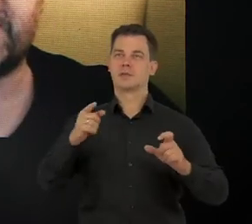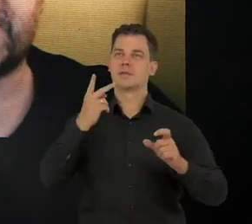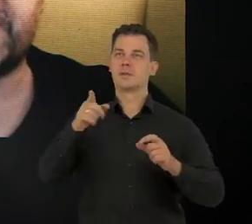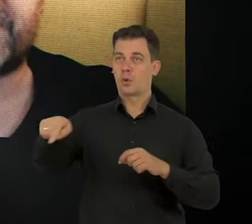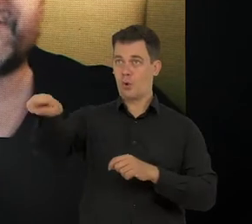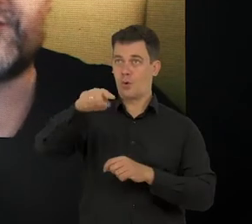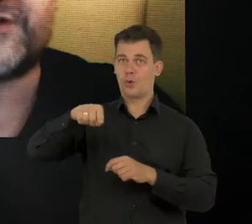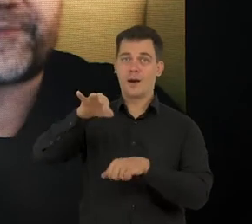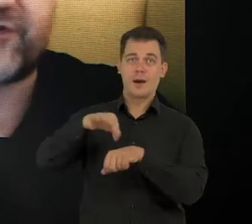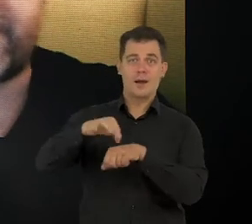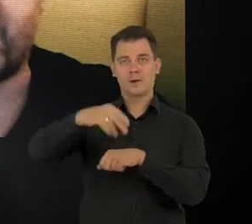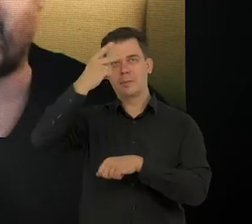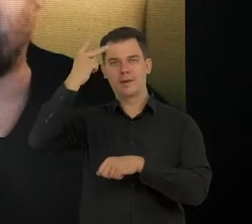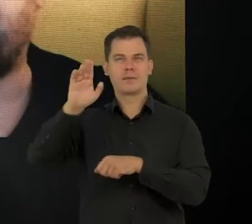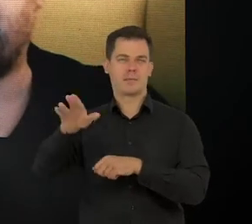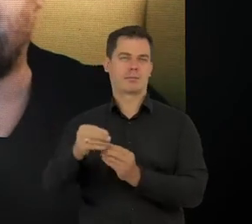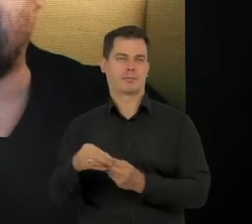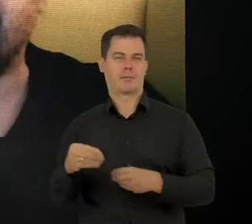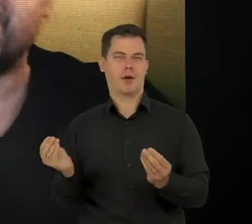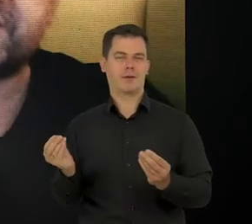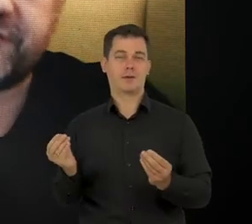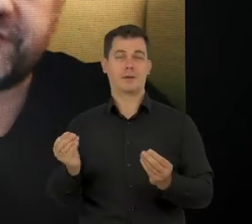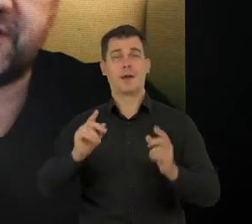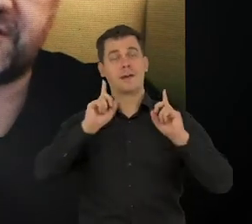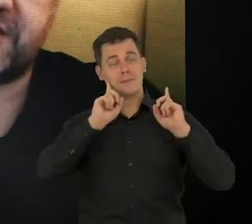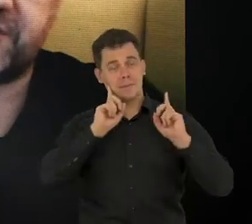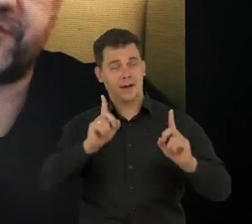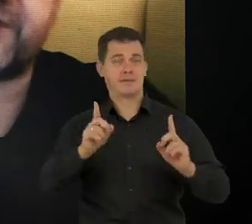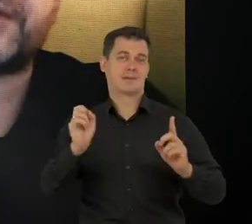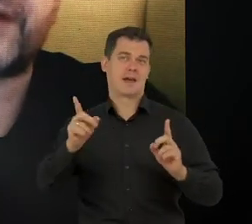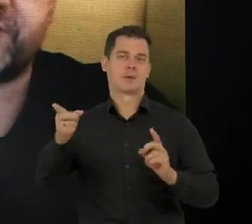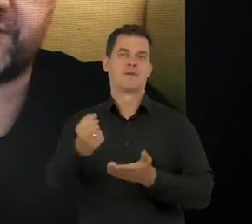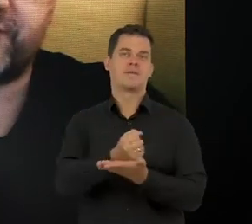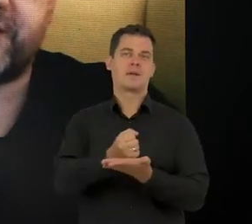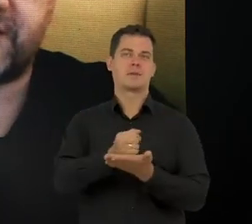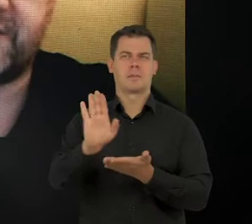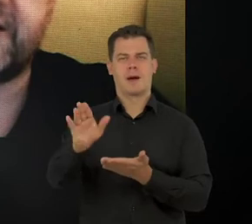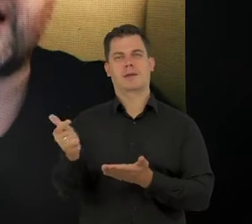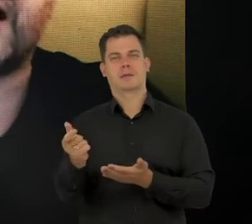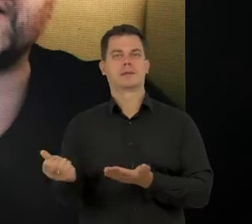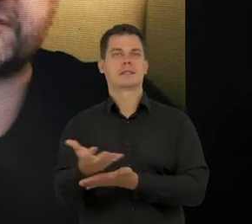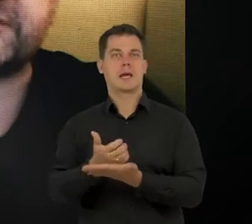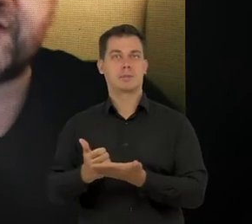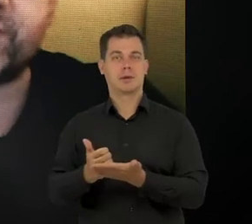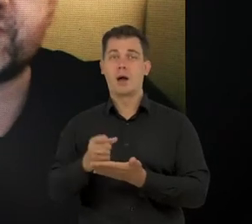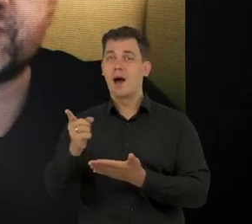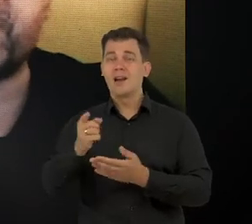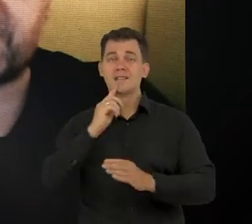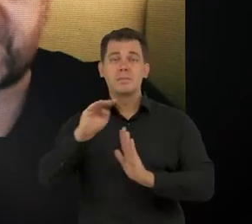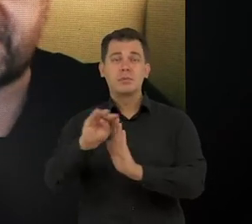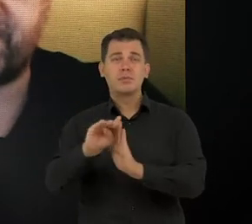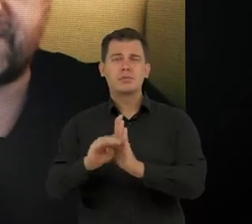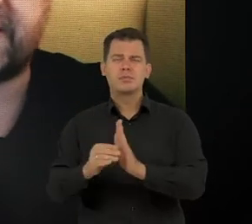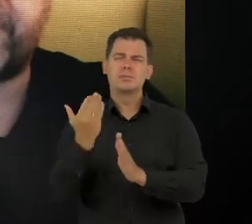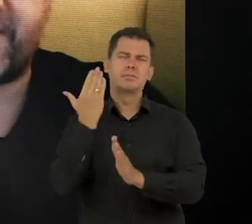że ci ludzie na pewno mają jakieś swoje interesy. Rzeczywiście jest tak, że Big Pharma ma różne swoje interesy, ale są tak duże